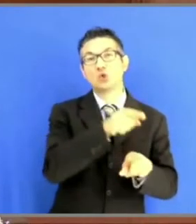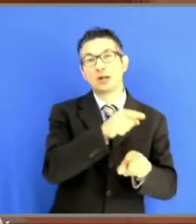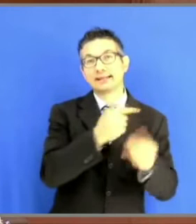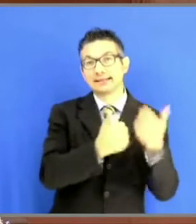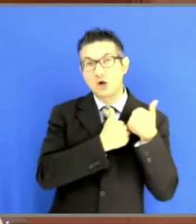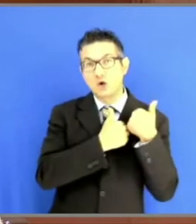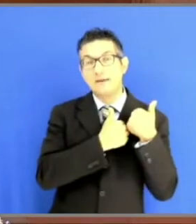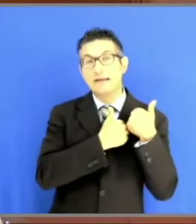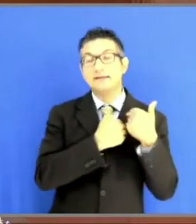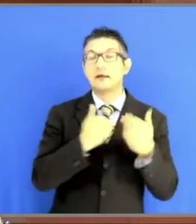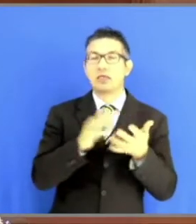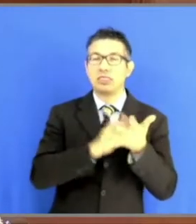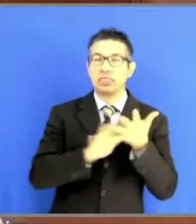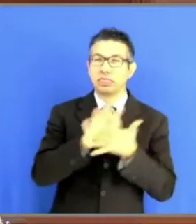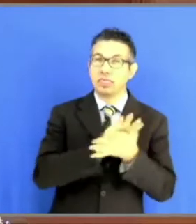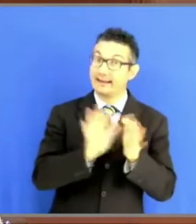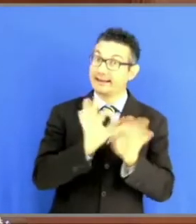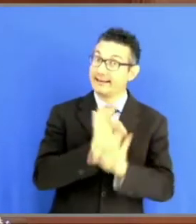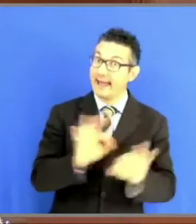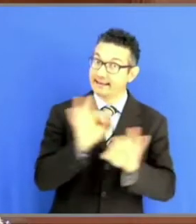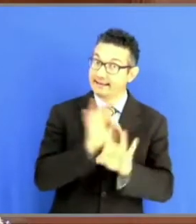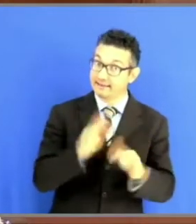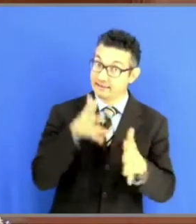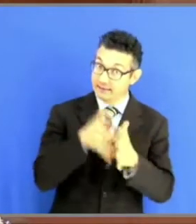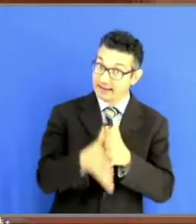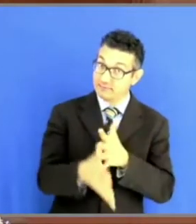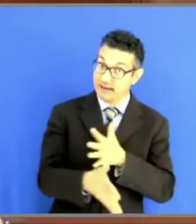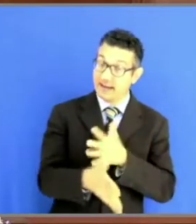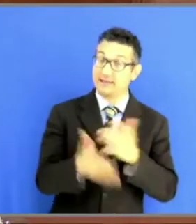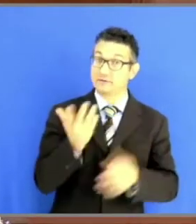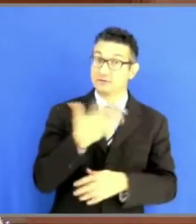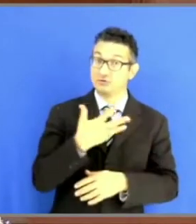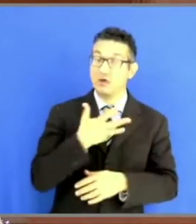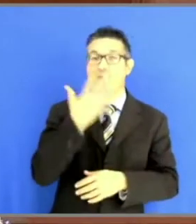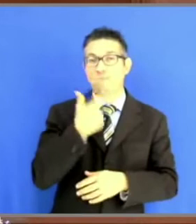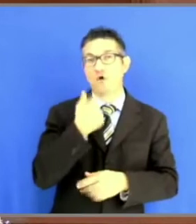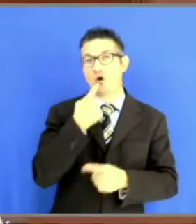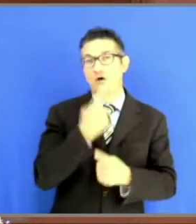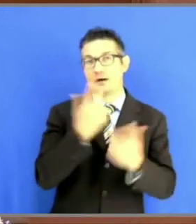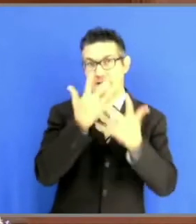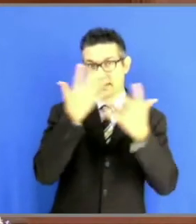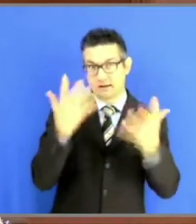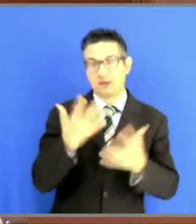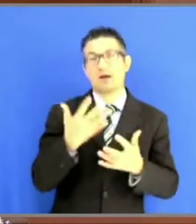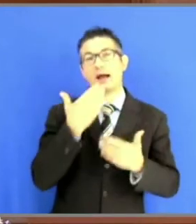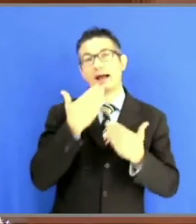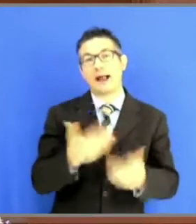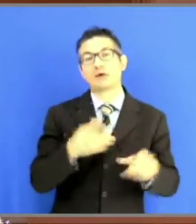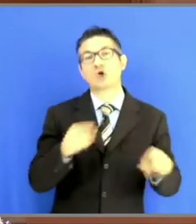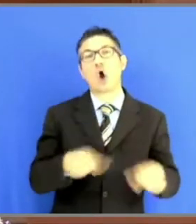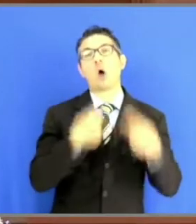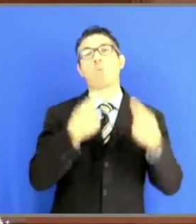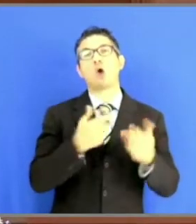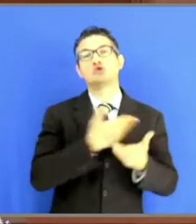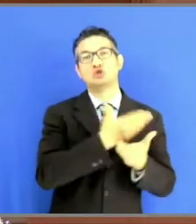ombra e il messaggio che voglio dare è come anche con le forze di opposizione abbiamo convenuto in